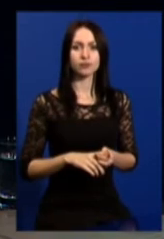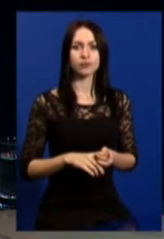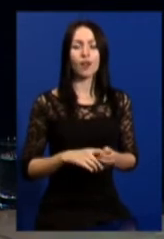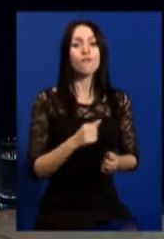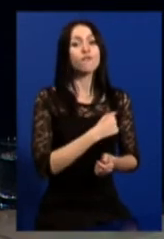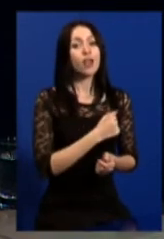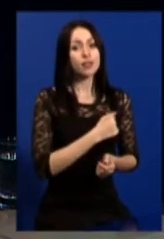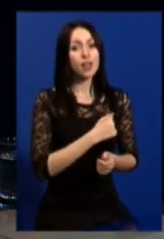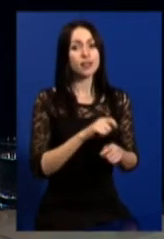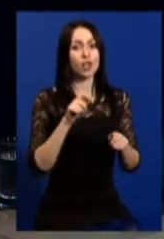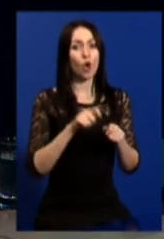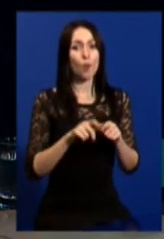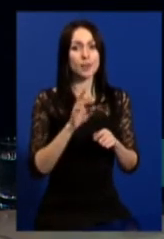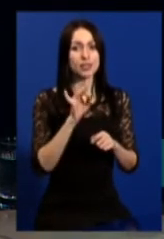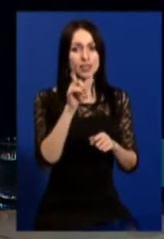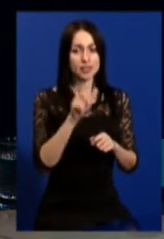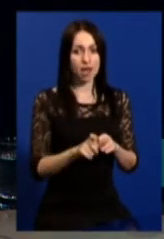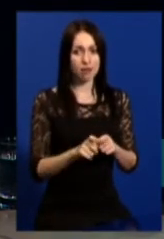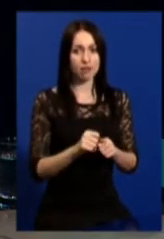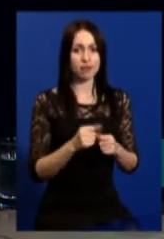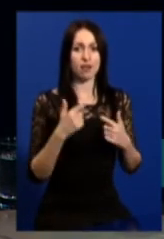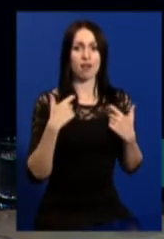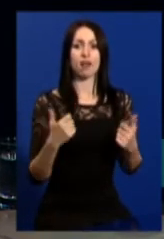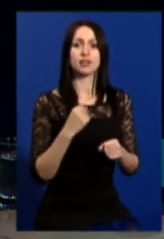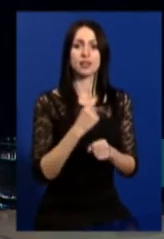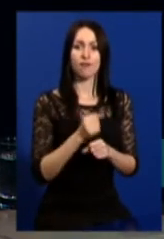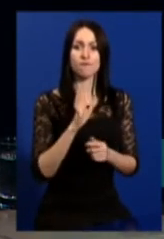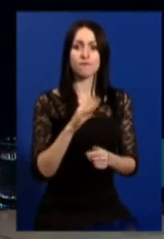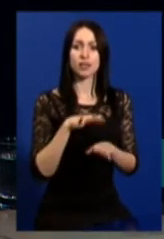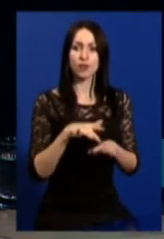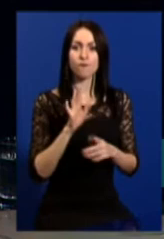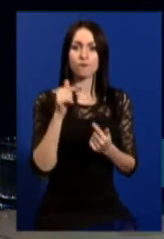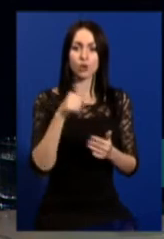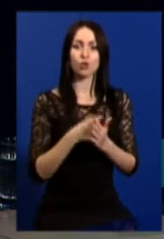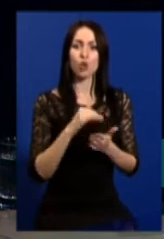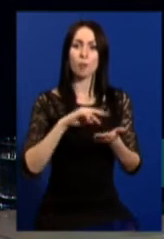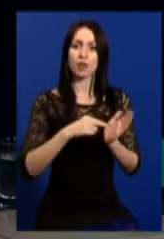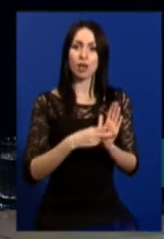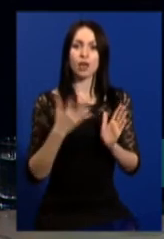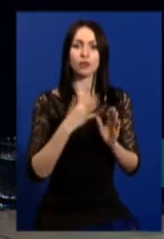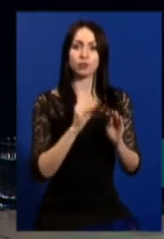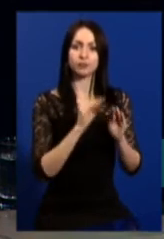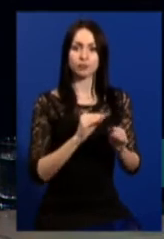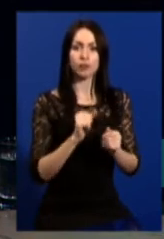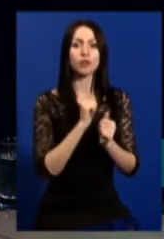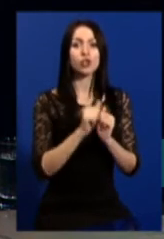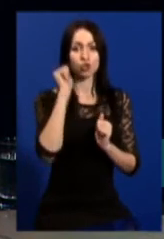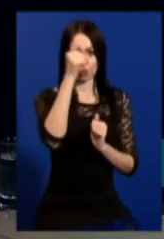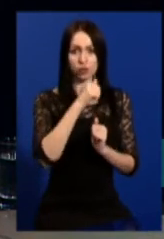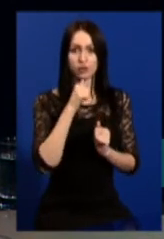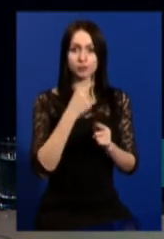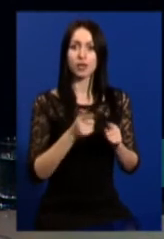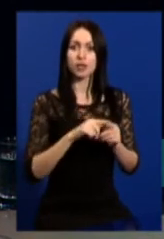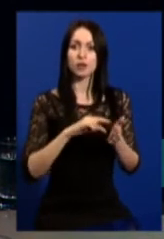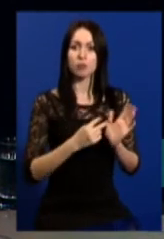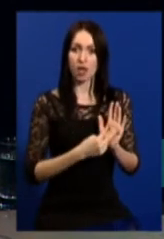Військовий комісар діє у відповідності до планів, які складаються щорічно. Ці